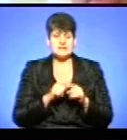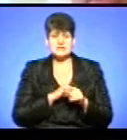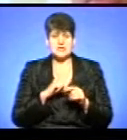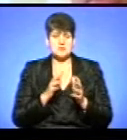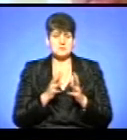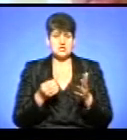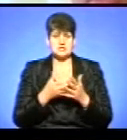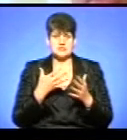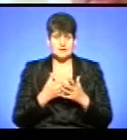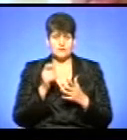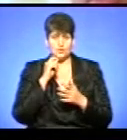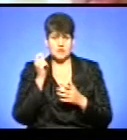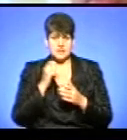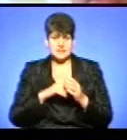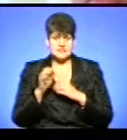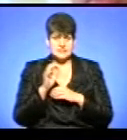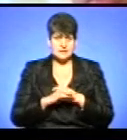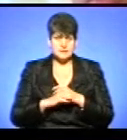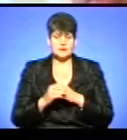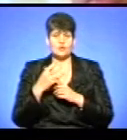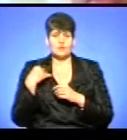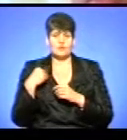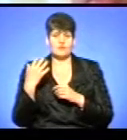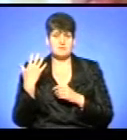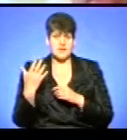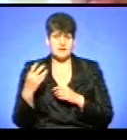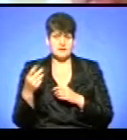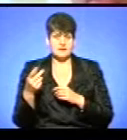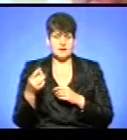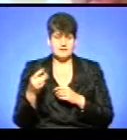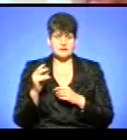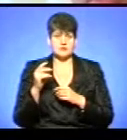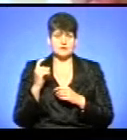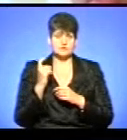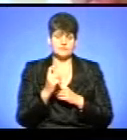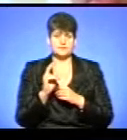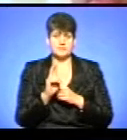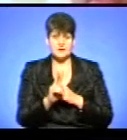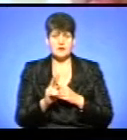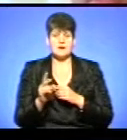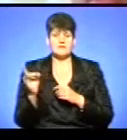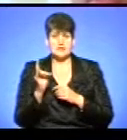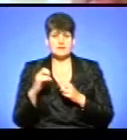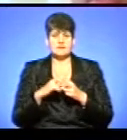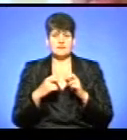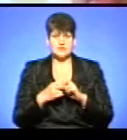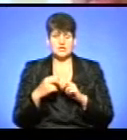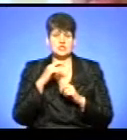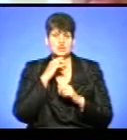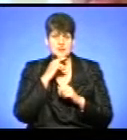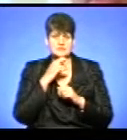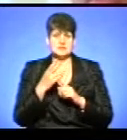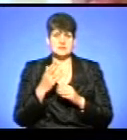Оскільки у Львові, де ще крім тролейбуса є трамвай, коштує 5 гривень, а у всіх містах-сусідах – це Рівне, Івано-Франківськ, Чернівці –